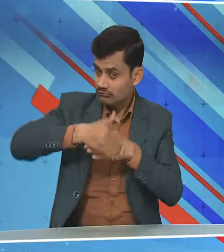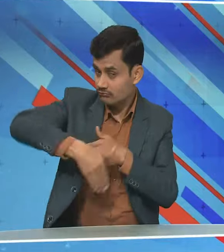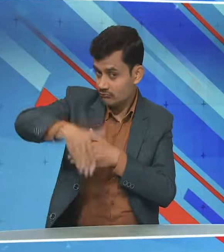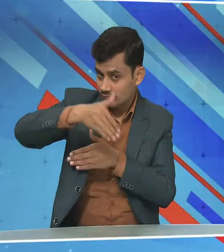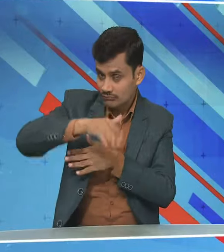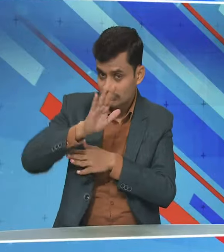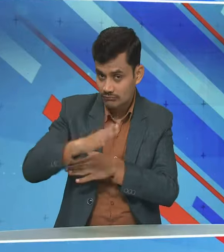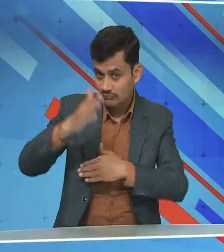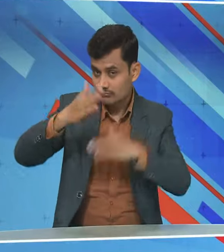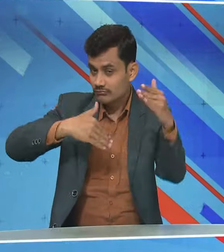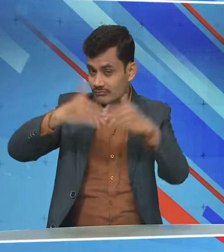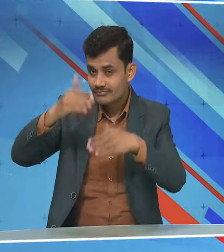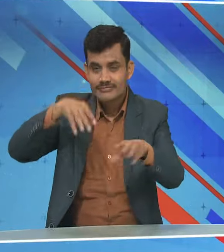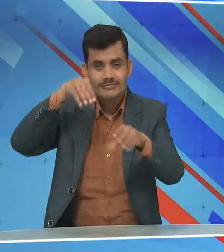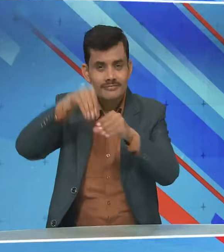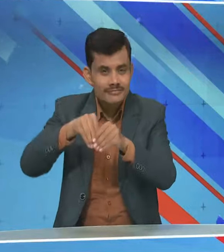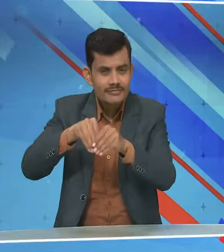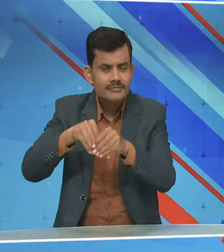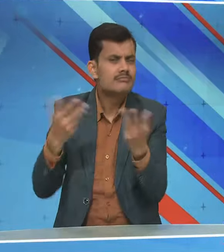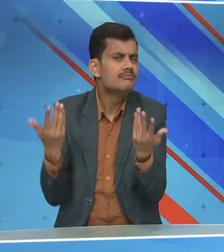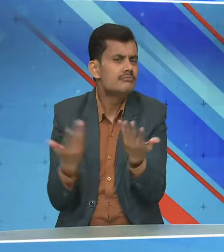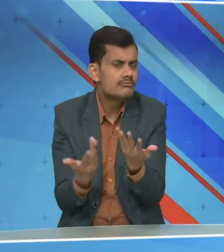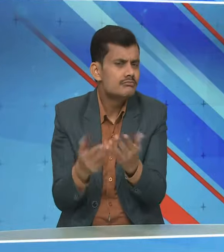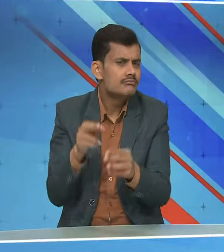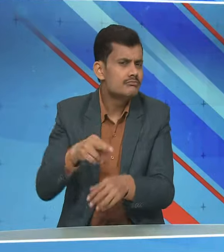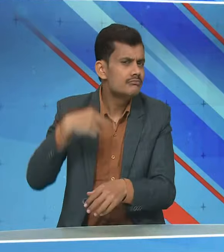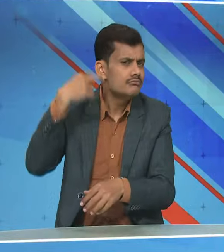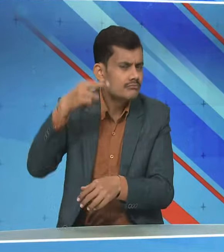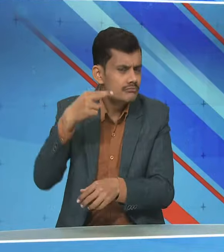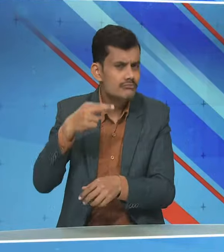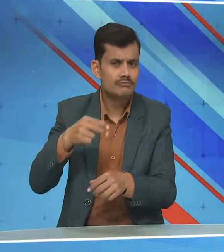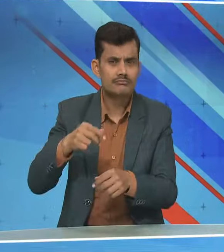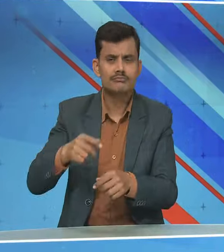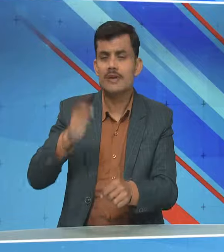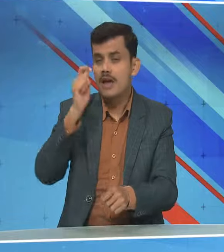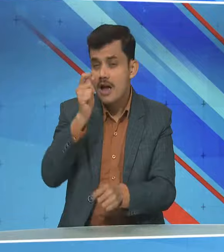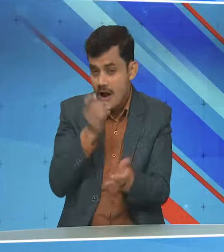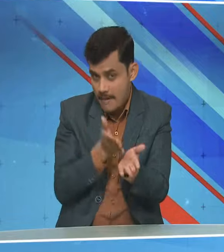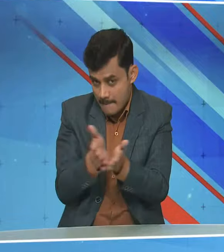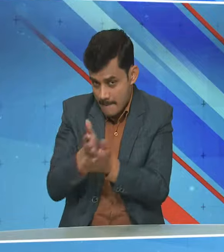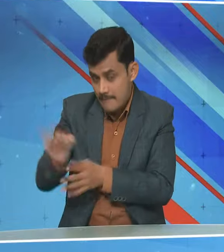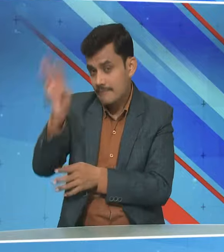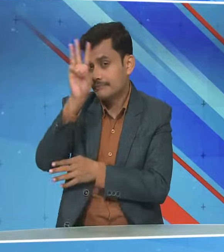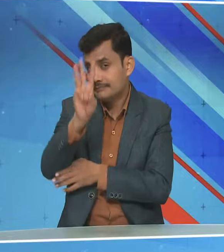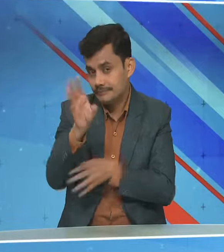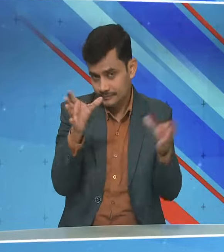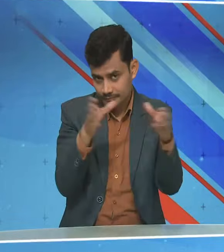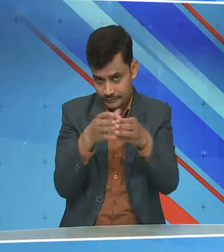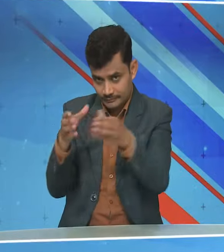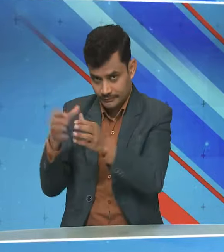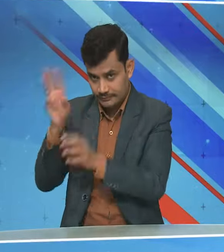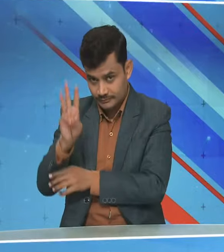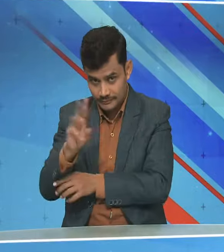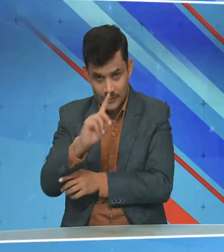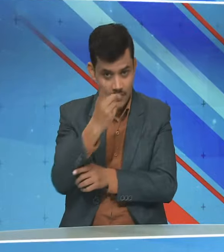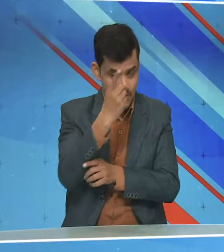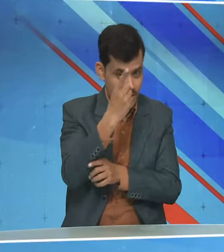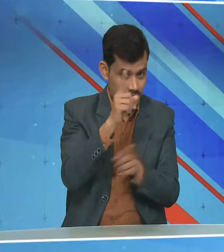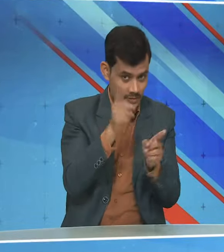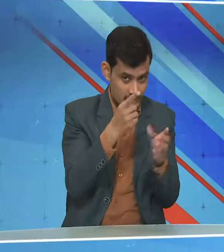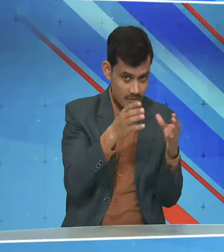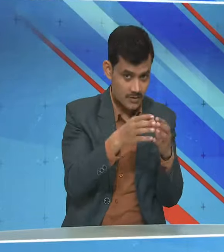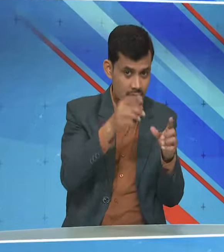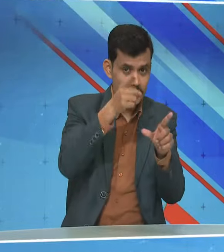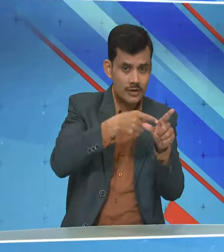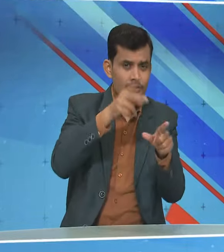और उसी के कारण या निर्माड कारे तीन चरणों में रखा गया है पहला 2023